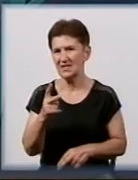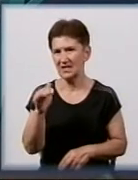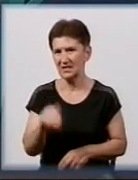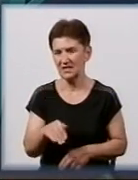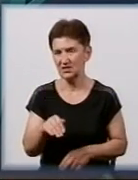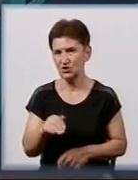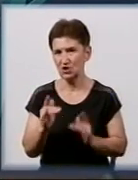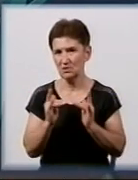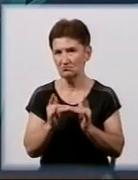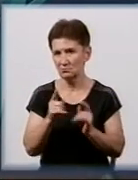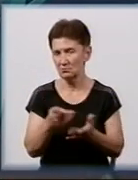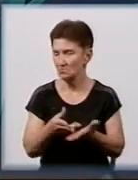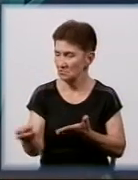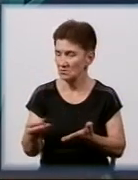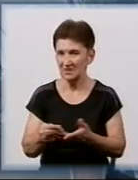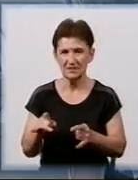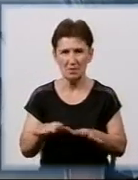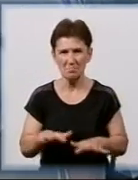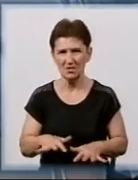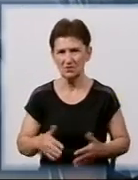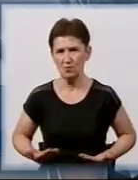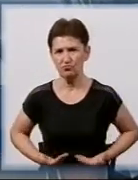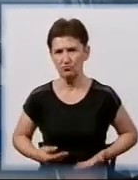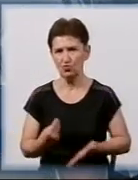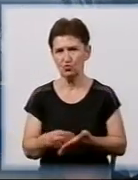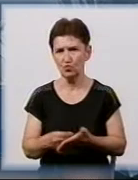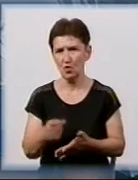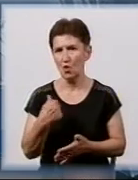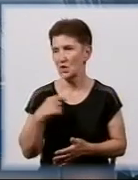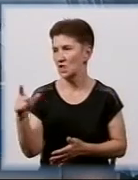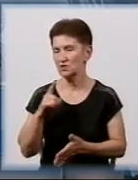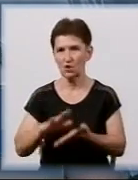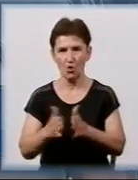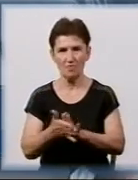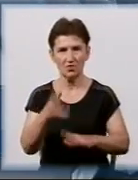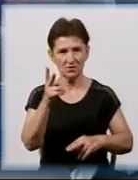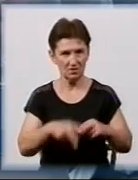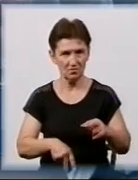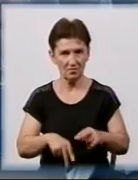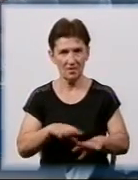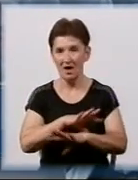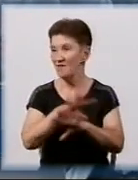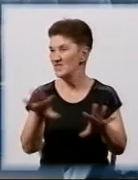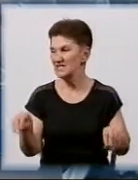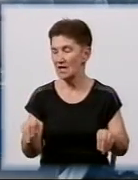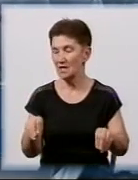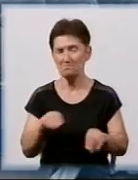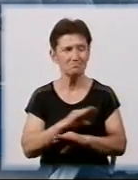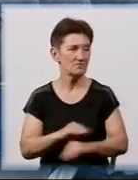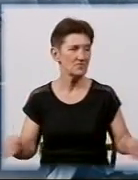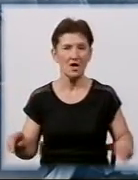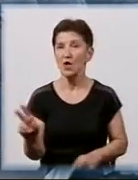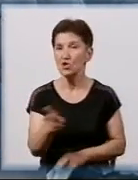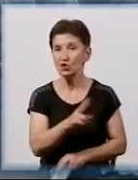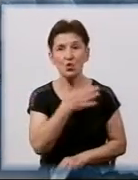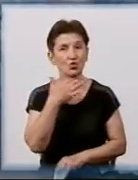жінок у гуртожитку платили з міського бюджету. У нас закінчився договор і всі замовкли. Платити ніхто не